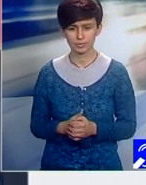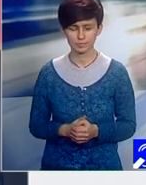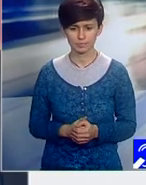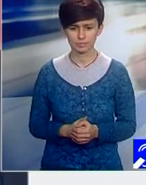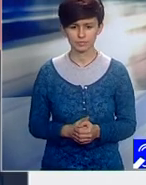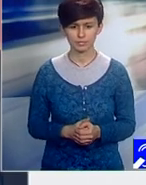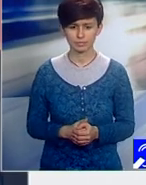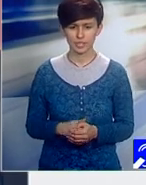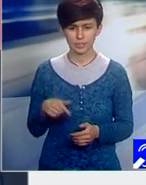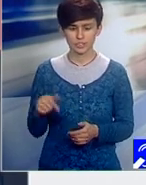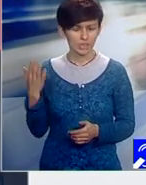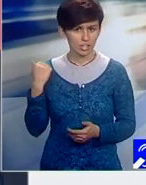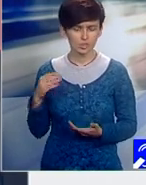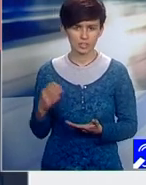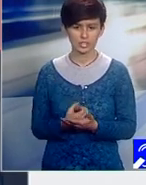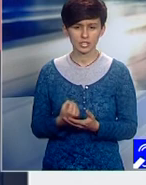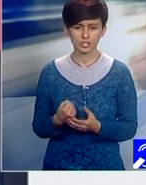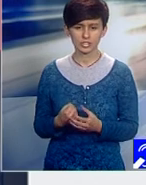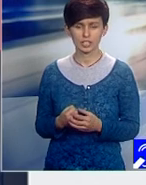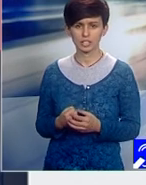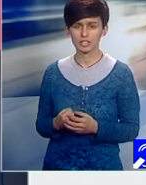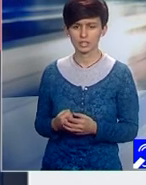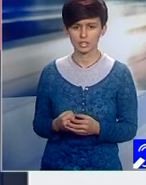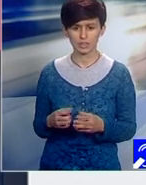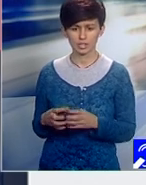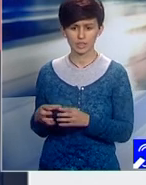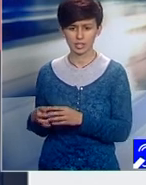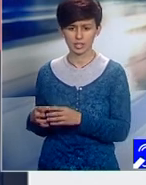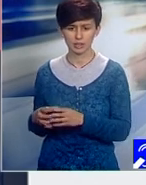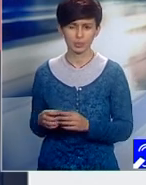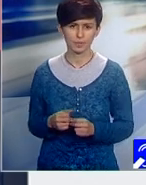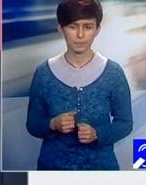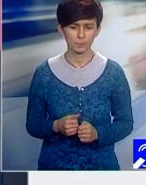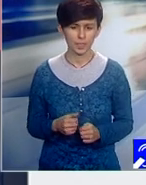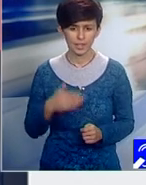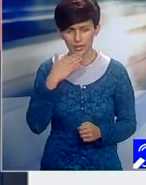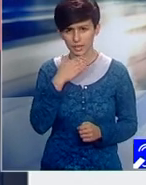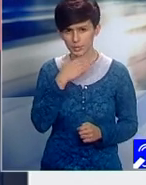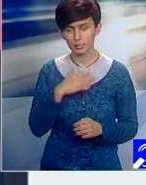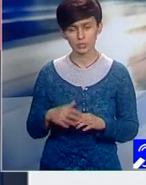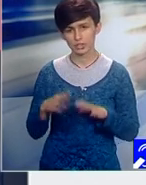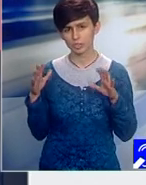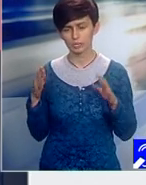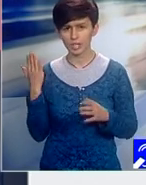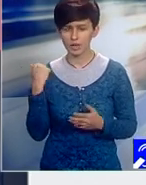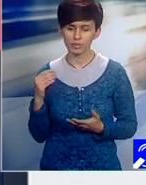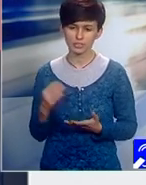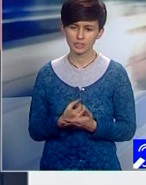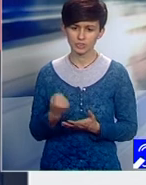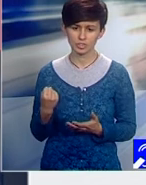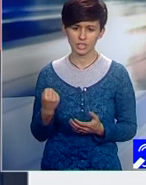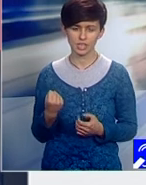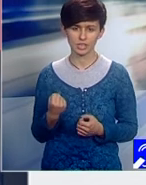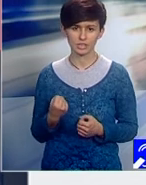câștigate de o sumedenie de echipe. Premiul cel mare a fost câștigat de